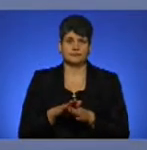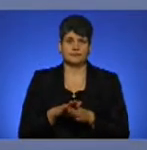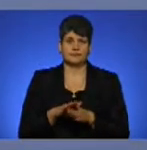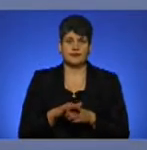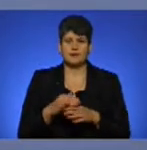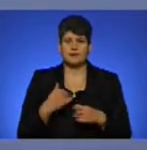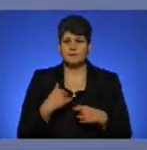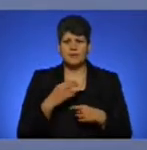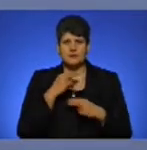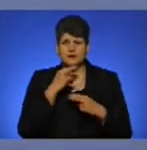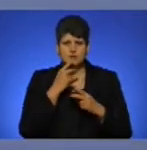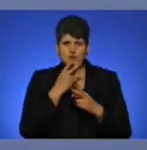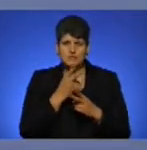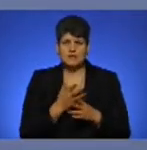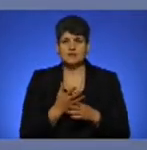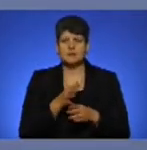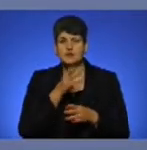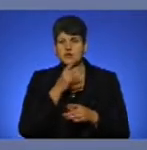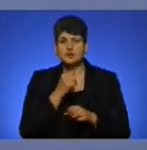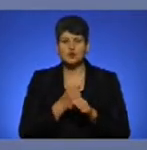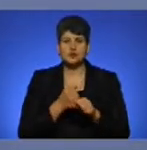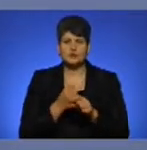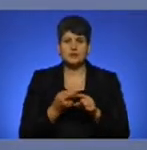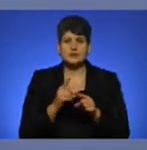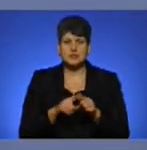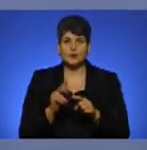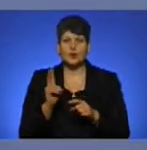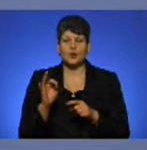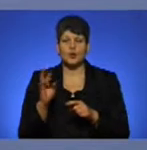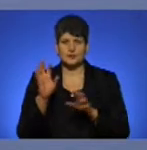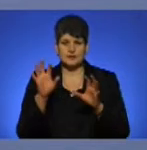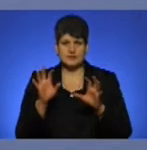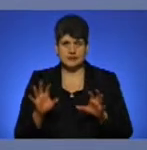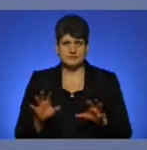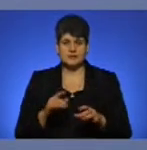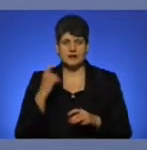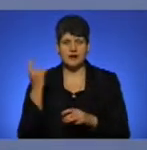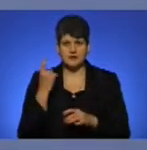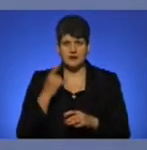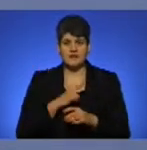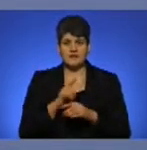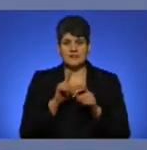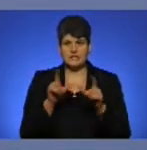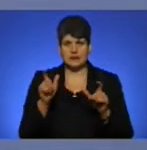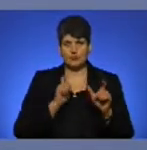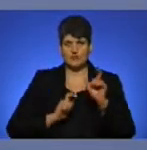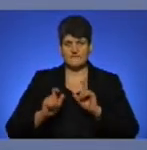зосереджувалися під час розробки цієї концепції спільно з Харківським авіаційним університетом.